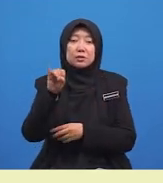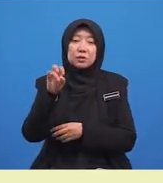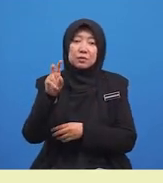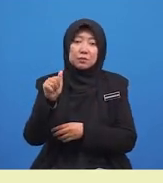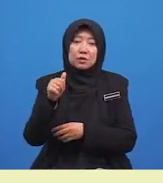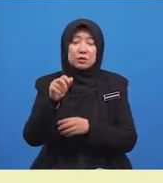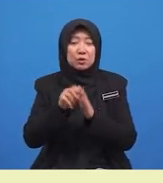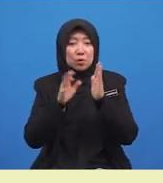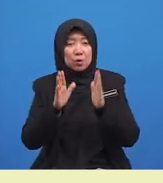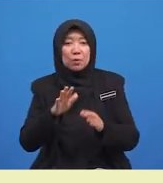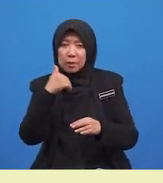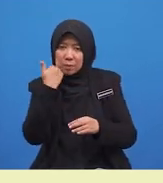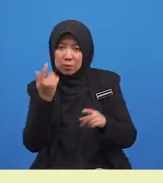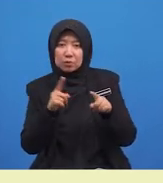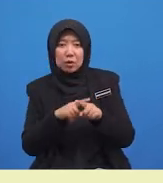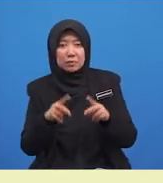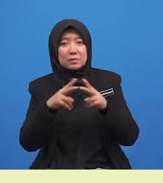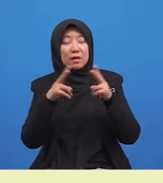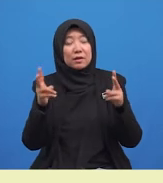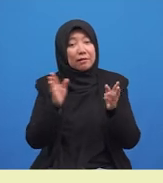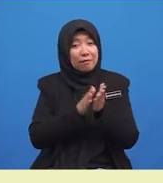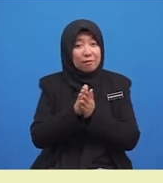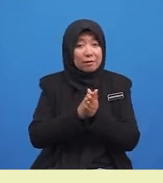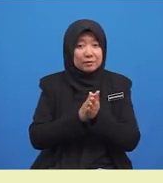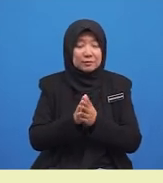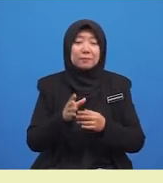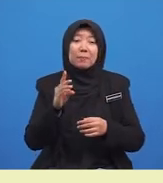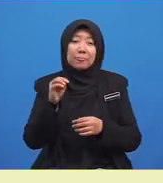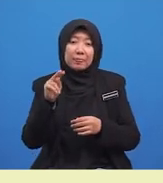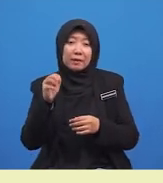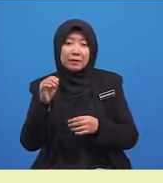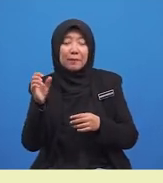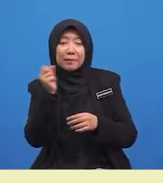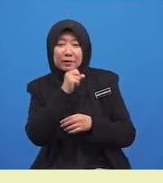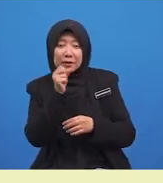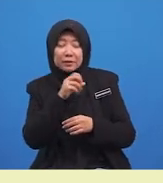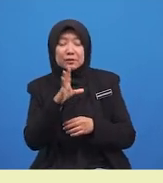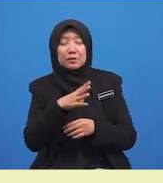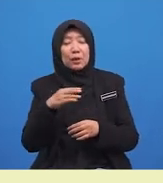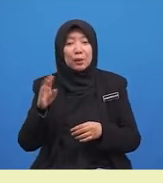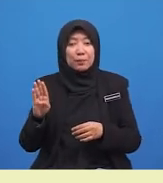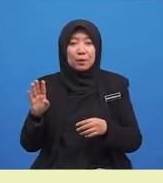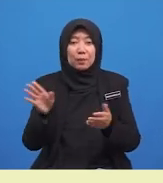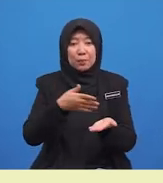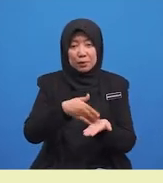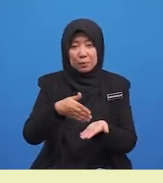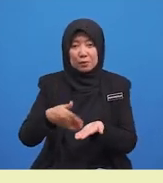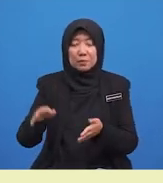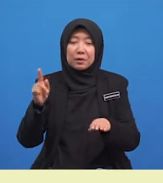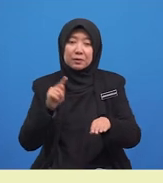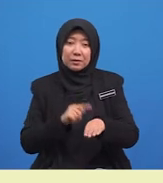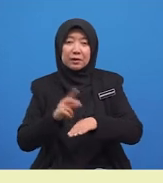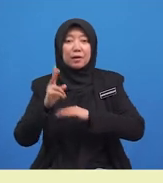yang pemalu tetapi sangat rajin. Daniel menyanyi sambil menyapu sampah di